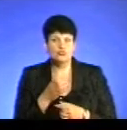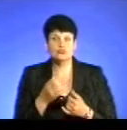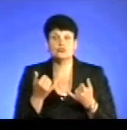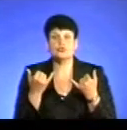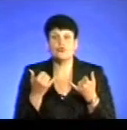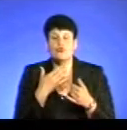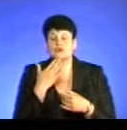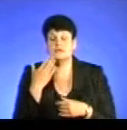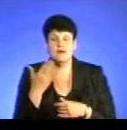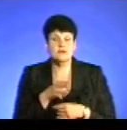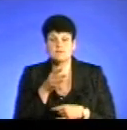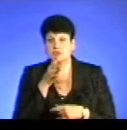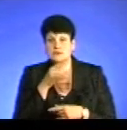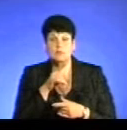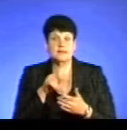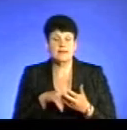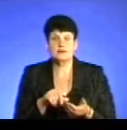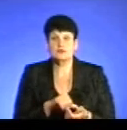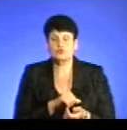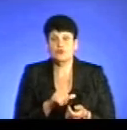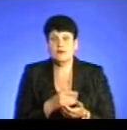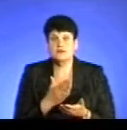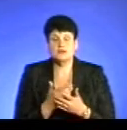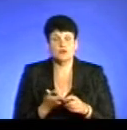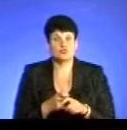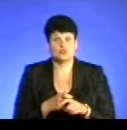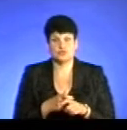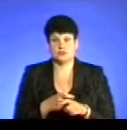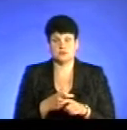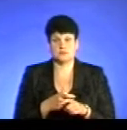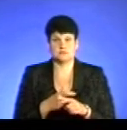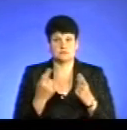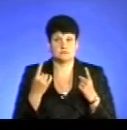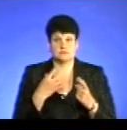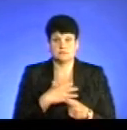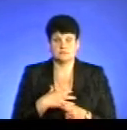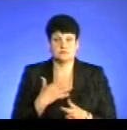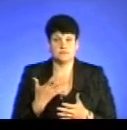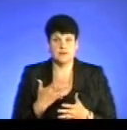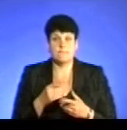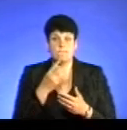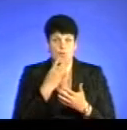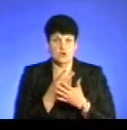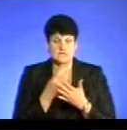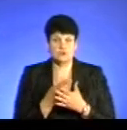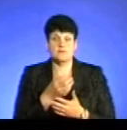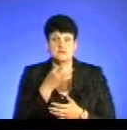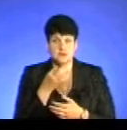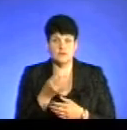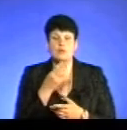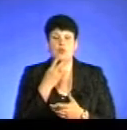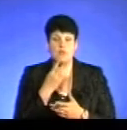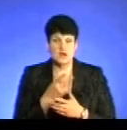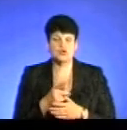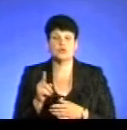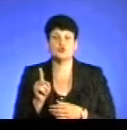питання наркоманії дуже стало актуальним і гострим. Показники, якщо я зараз наведу показники, ми побачимо,